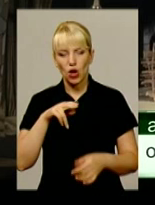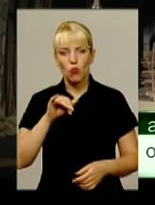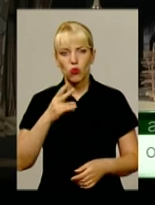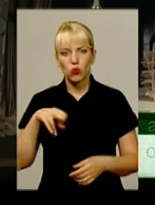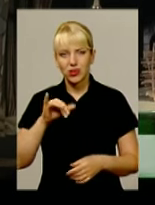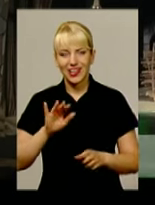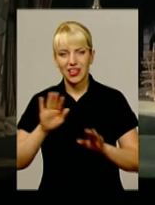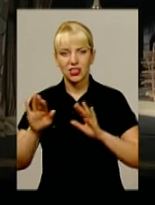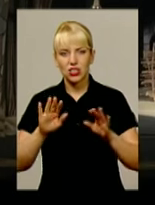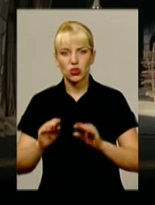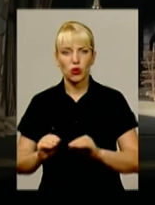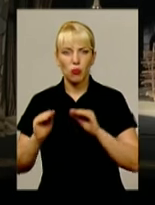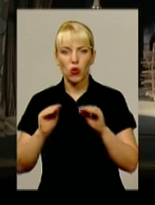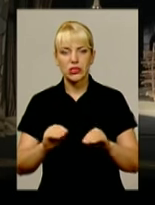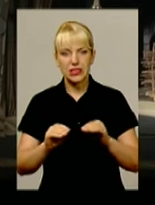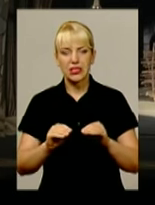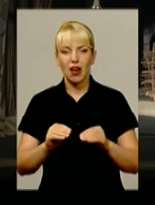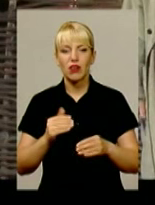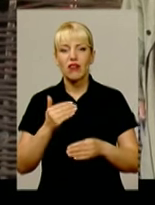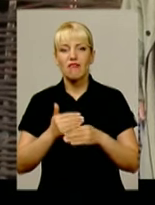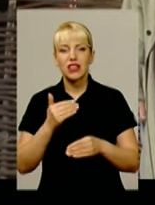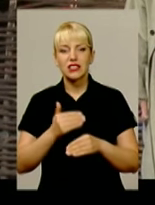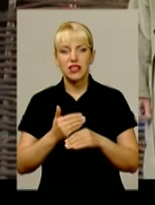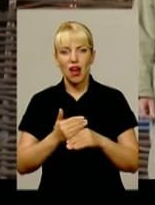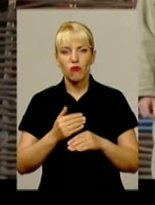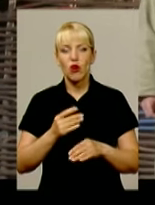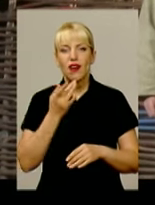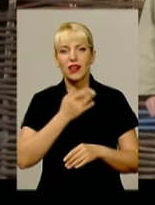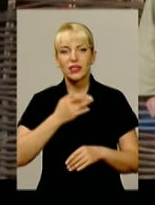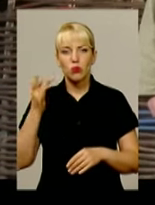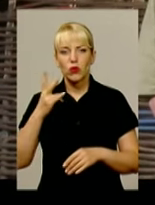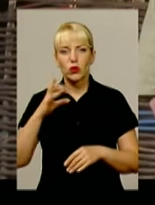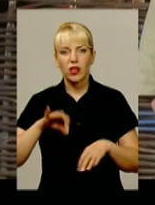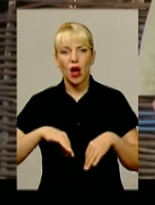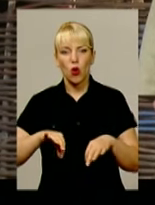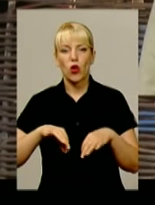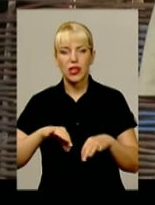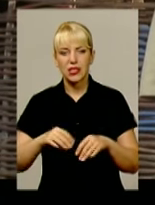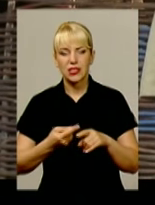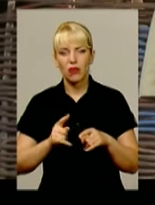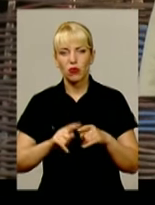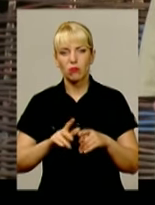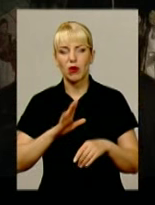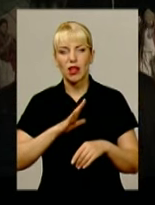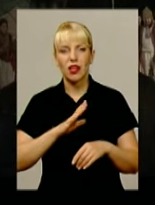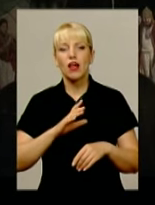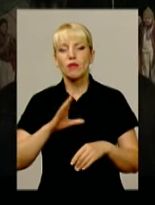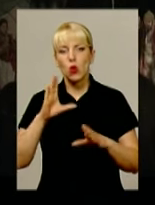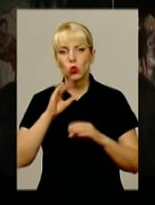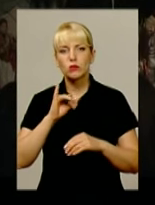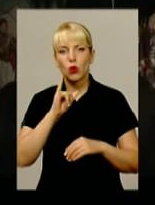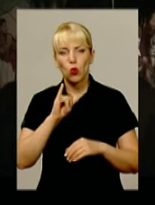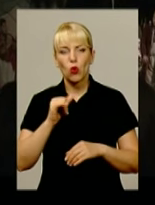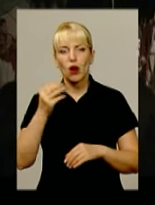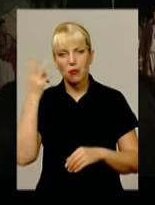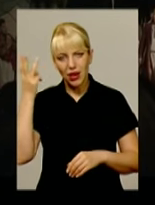грандіозну виставу «Республіка на колесах» за п'єсою Якова Мамонтова. Вона мала непересічний успіх у Хмельницькому,